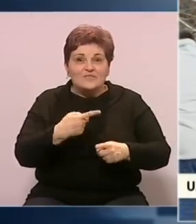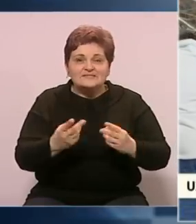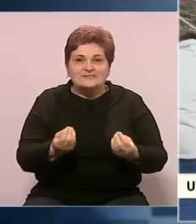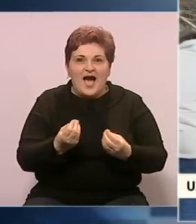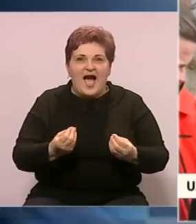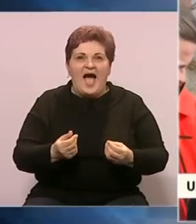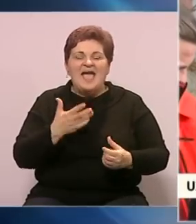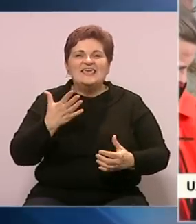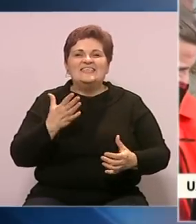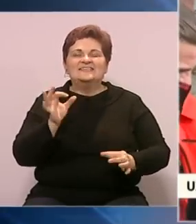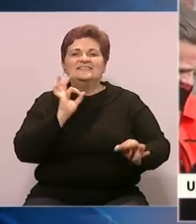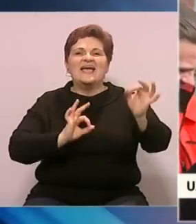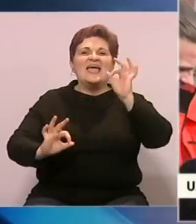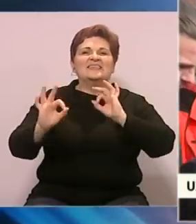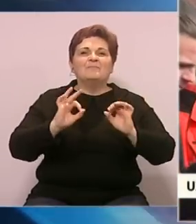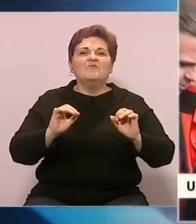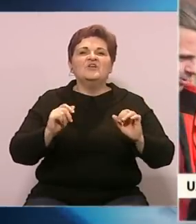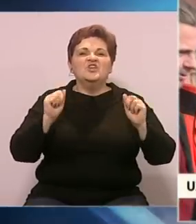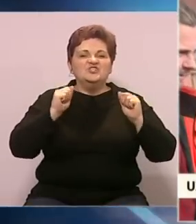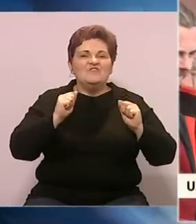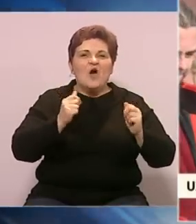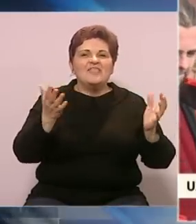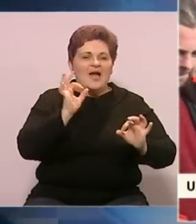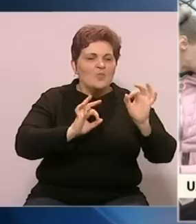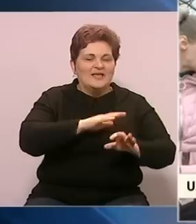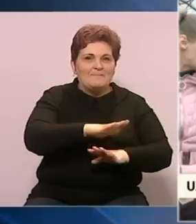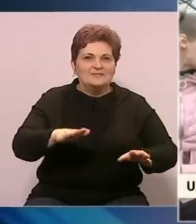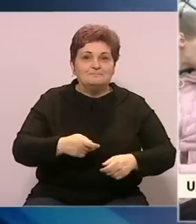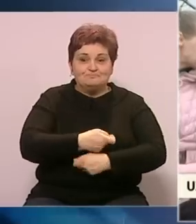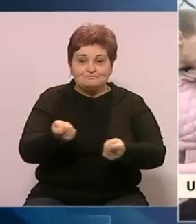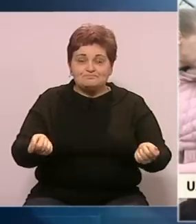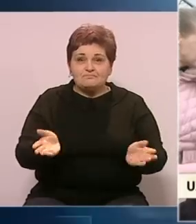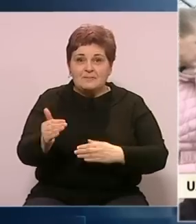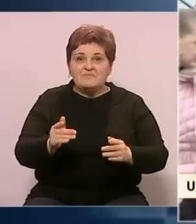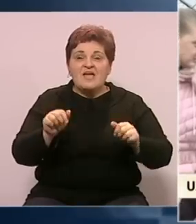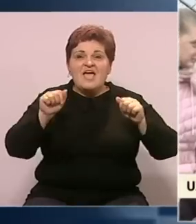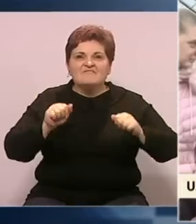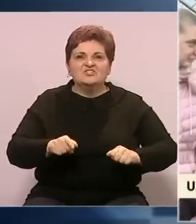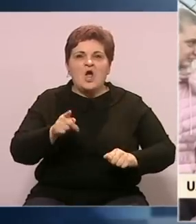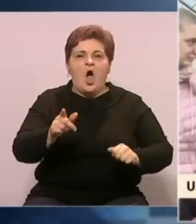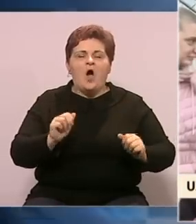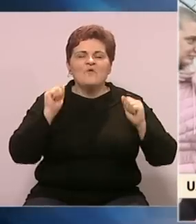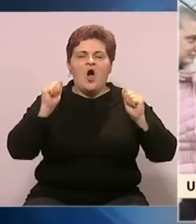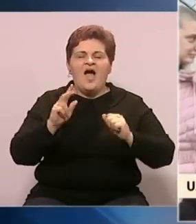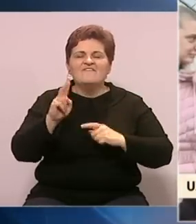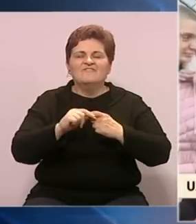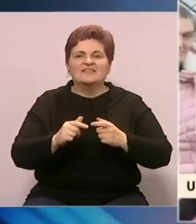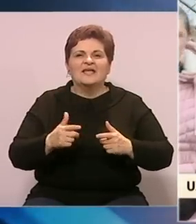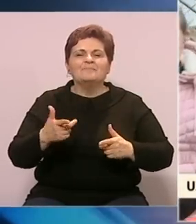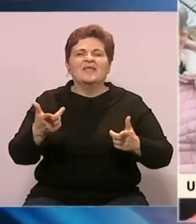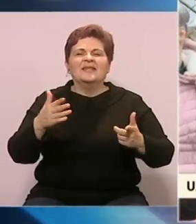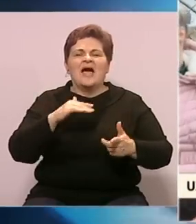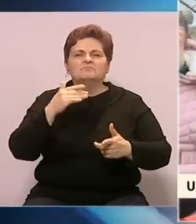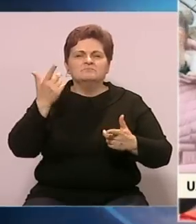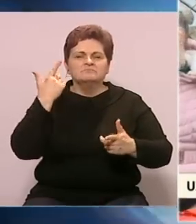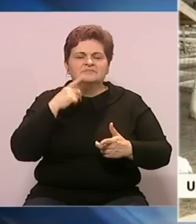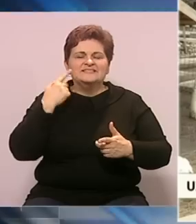jeste terapijski efekt životinja na djecu. Podijelu paketića organizovao je upravo vlasnik ovog zološkog vrta na zajedničkom izletištu Smetovi,